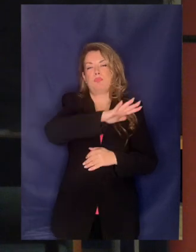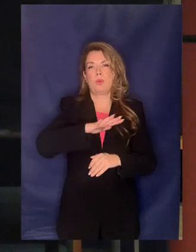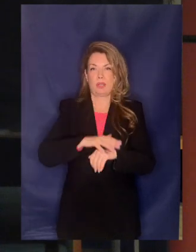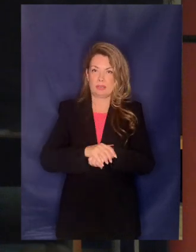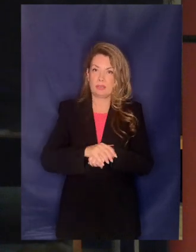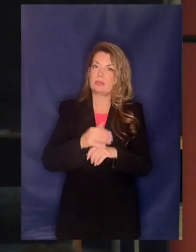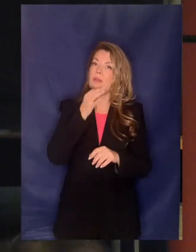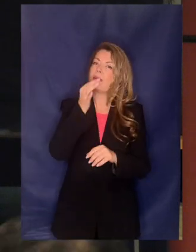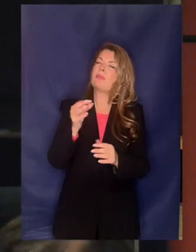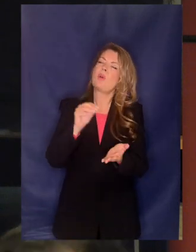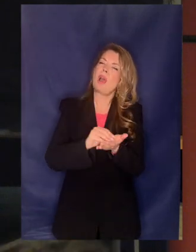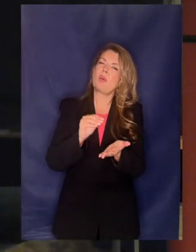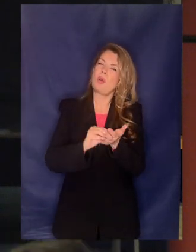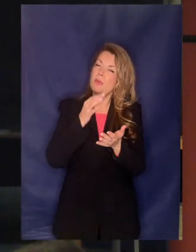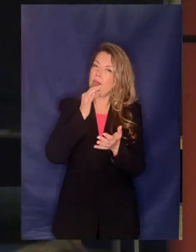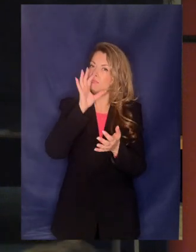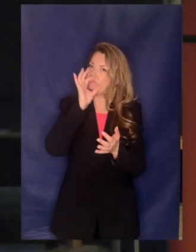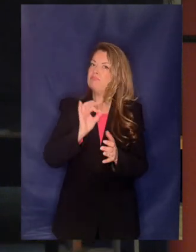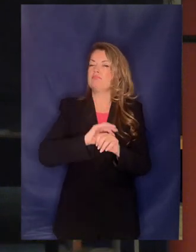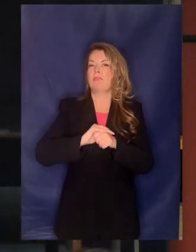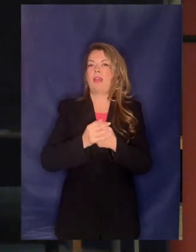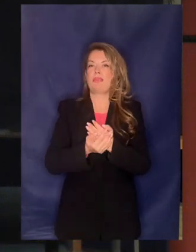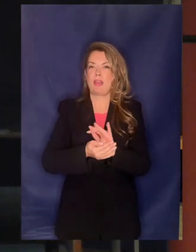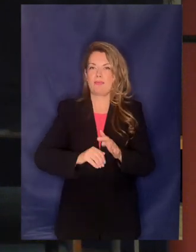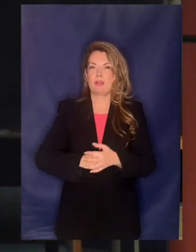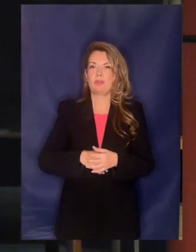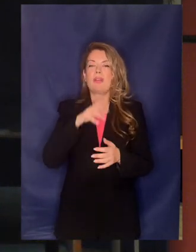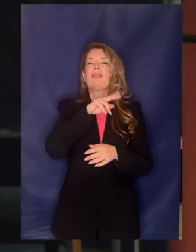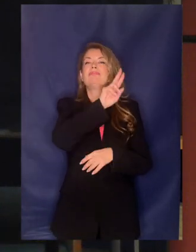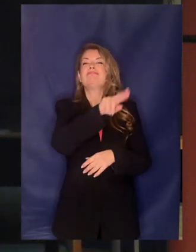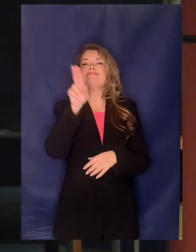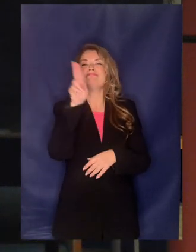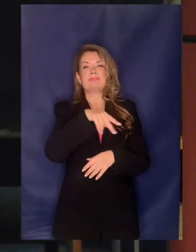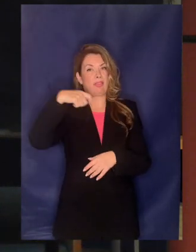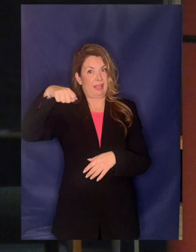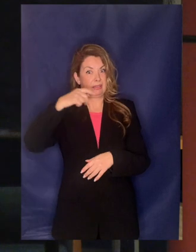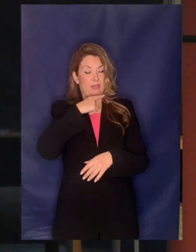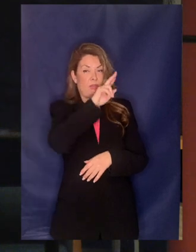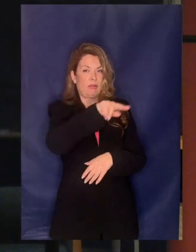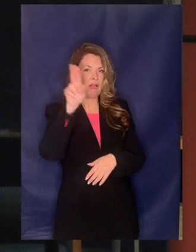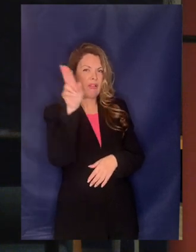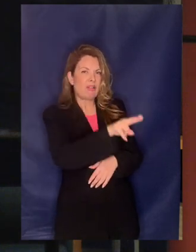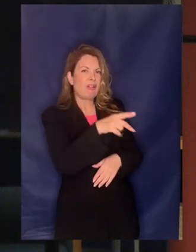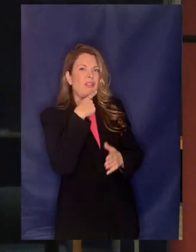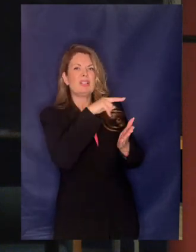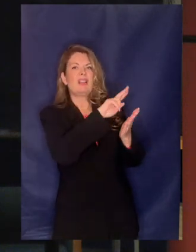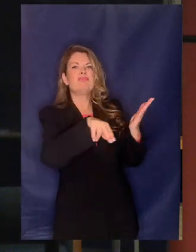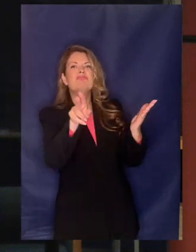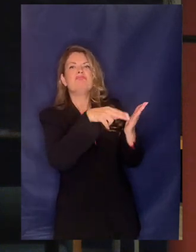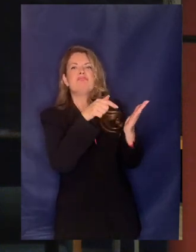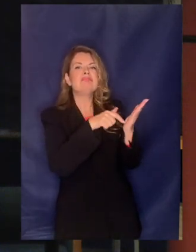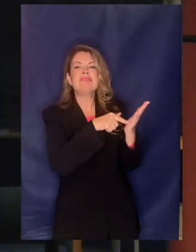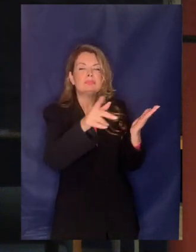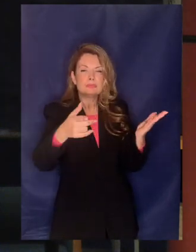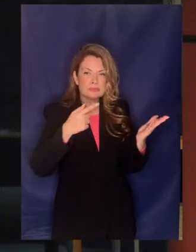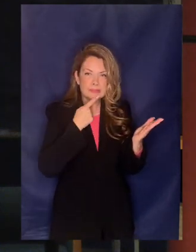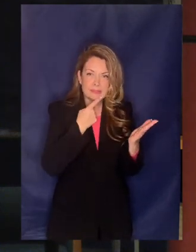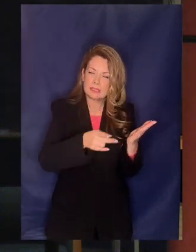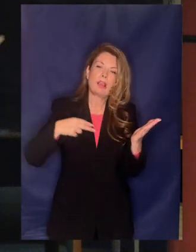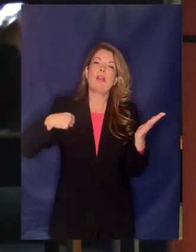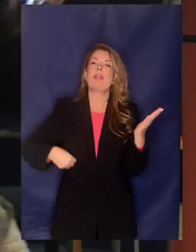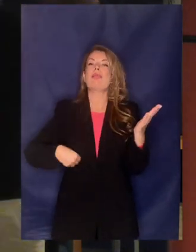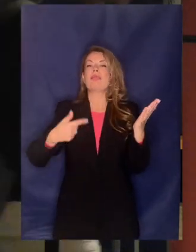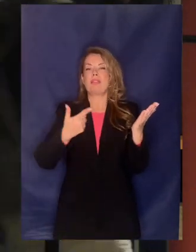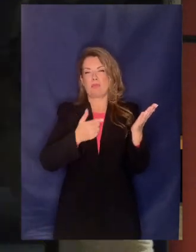άλλο το οποίο έχει και ένα πολύ μεγάλο ενδιαφέρον α, ακυρώνει επίσης την απόφαση διότι χάνει το δημόσιο εκτός από το ιδιοκτησιακό